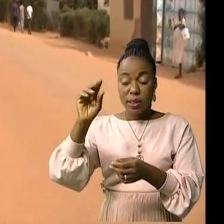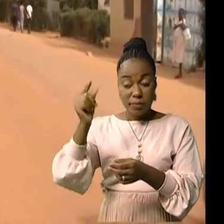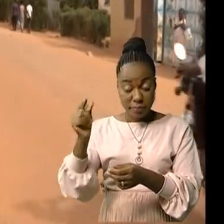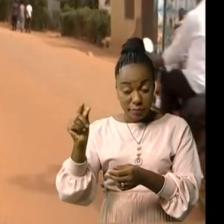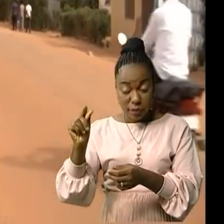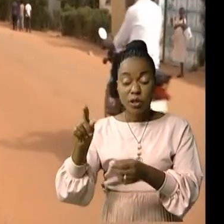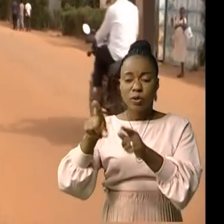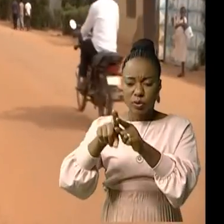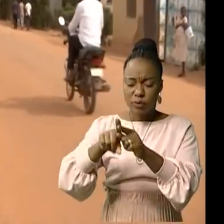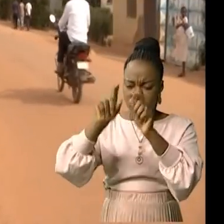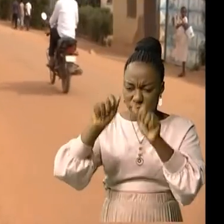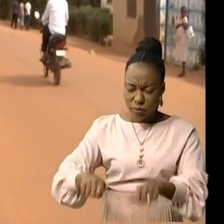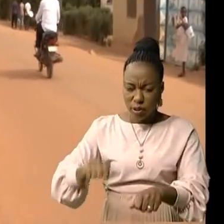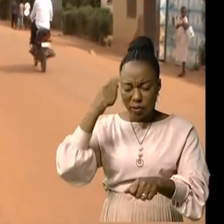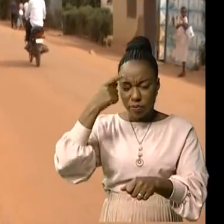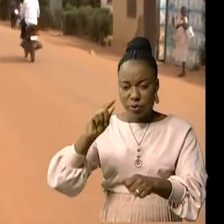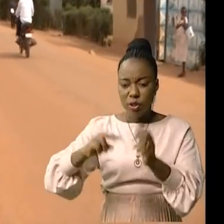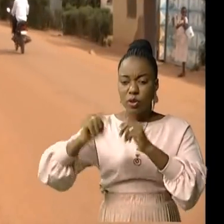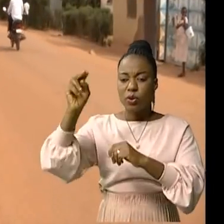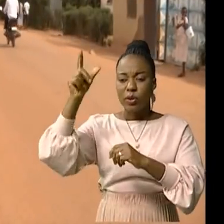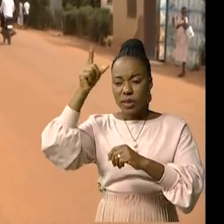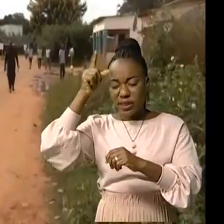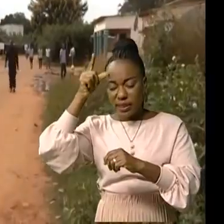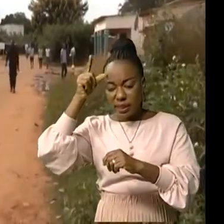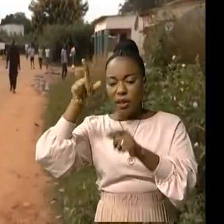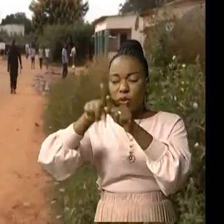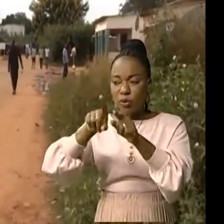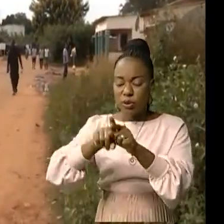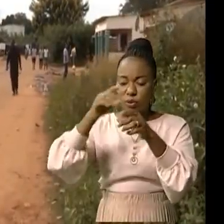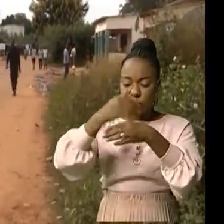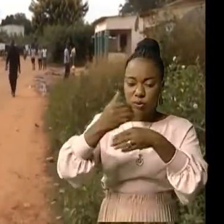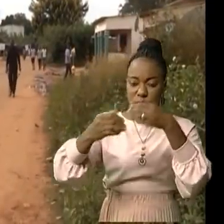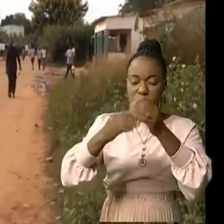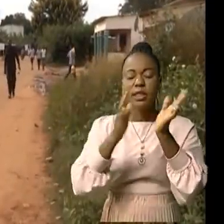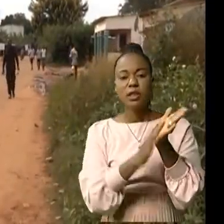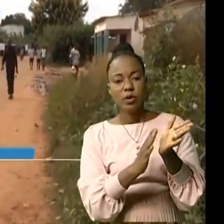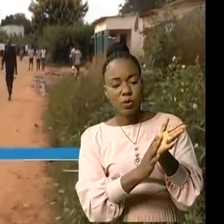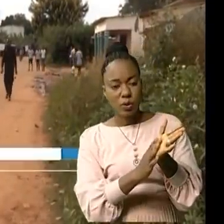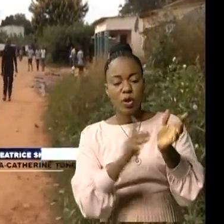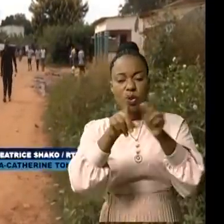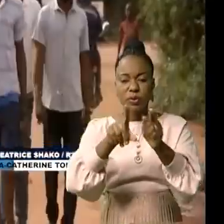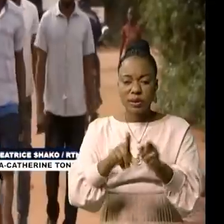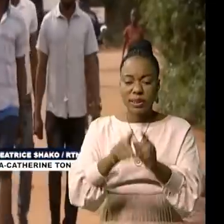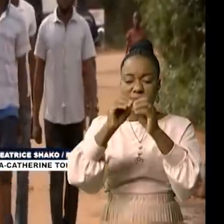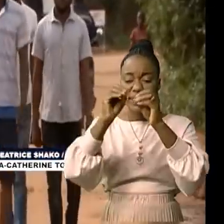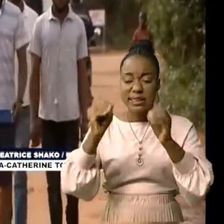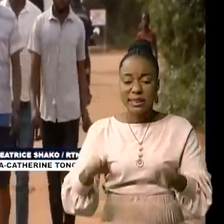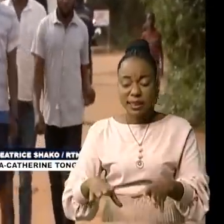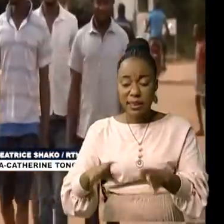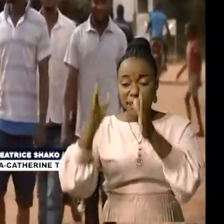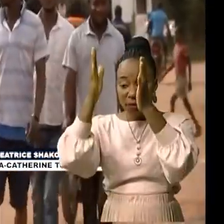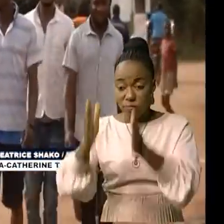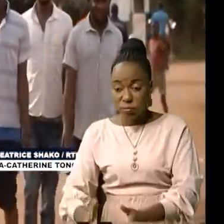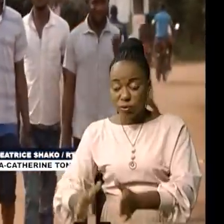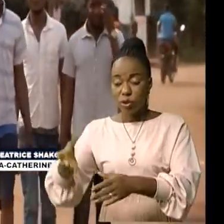de dessert agricoles dans le Okatanga profond, construction des écoles et d'une cinquantaine de forages.